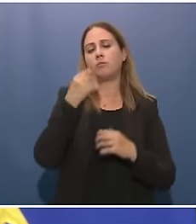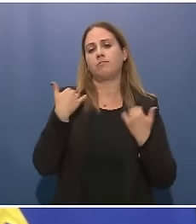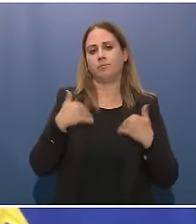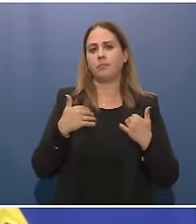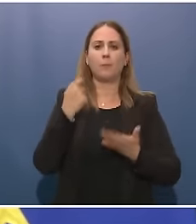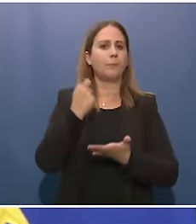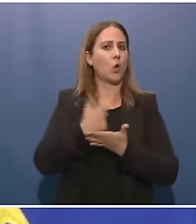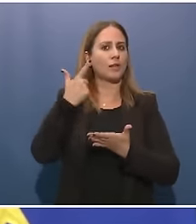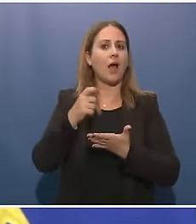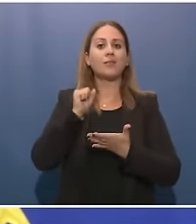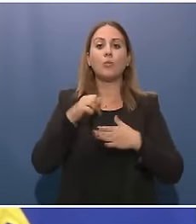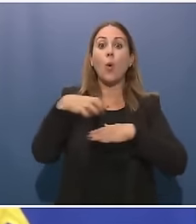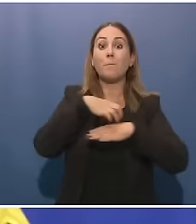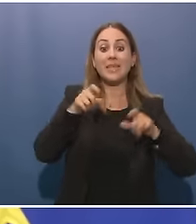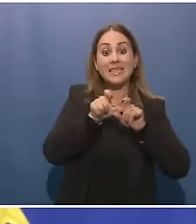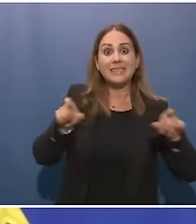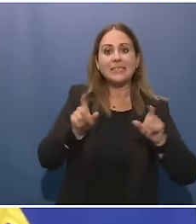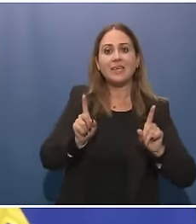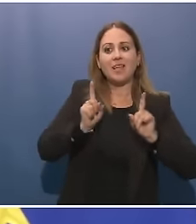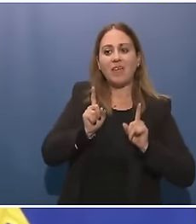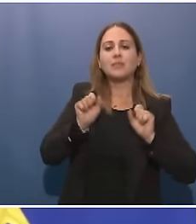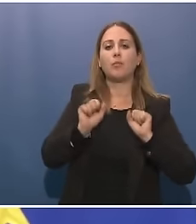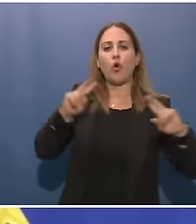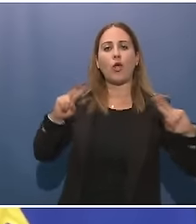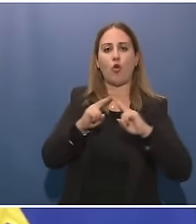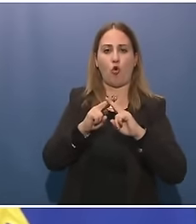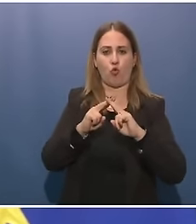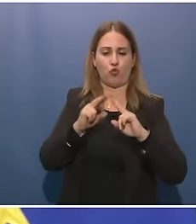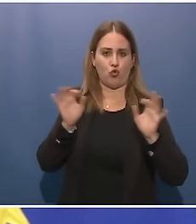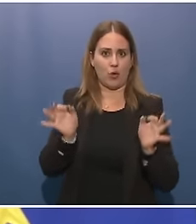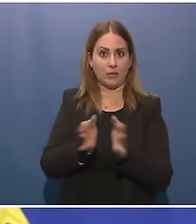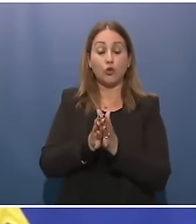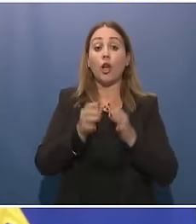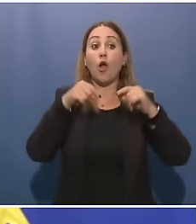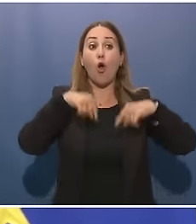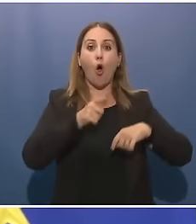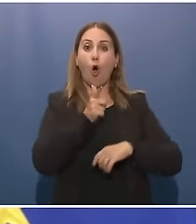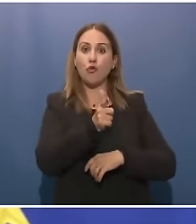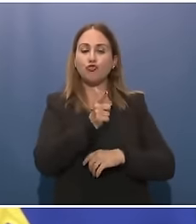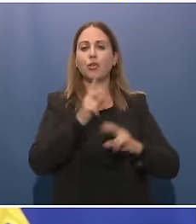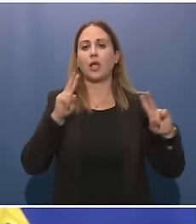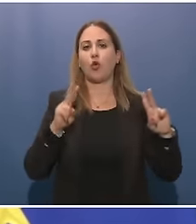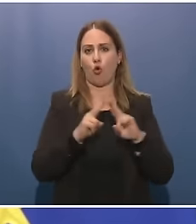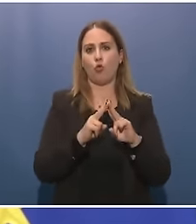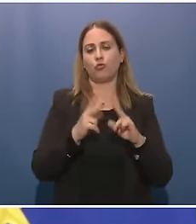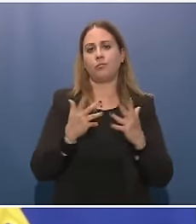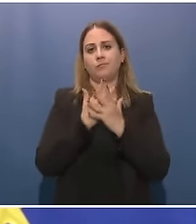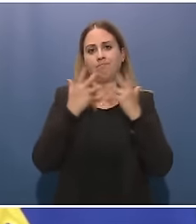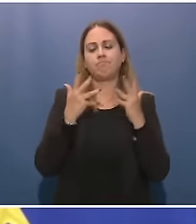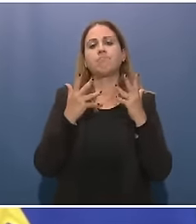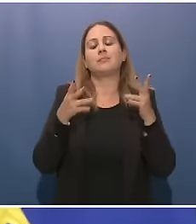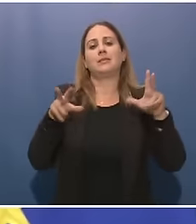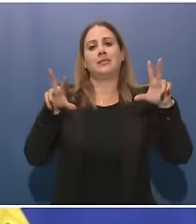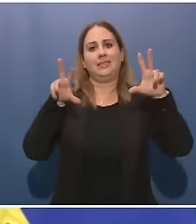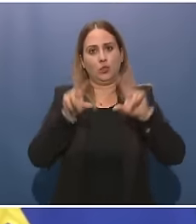potessero incontrare i nostri ministri della difesa. L'incontro di oggi chiaramente è stata l'occasione per ribadire da parte